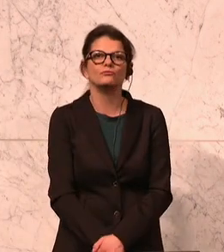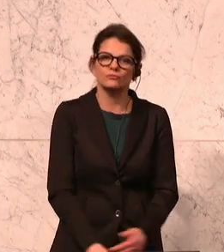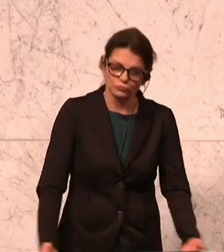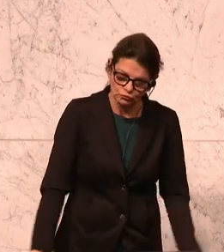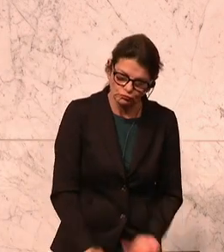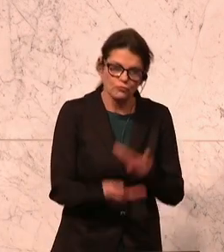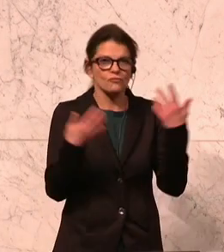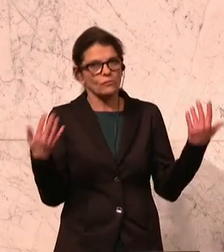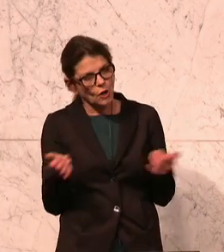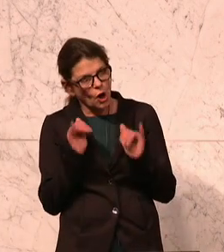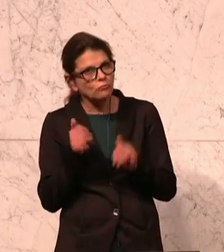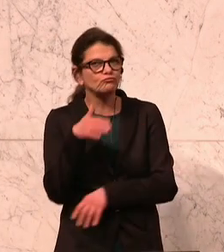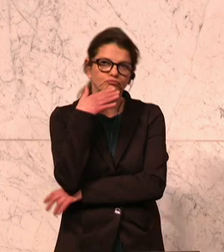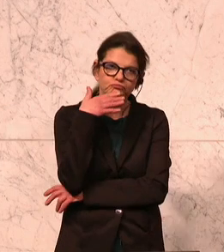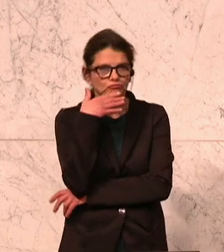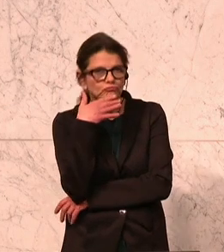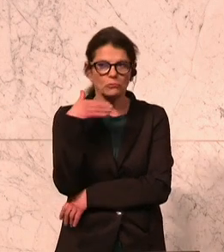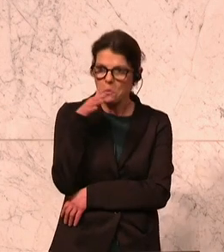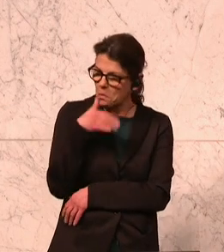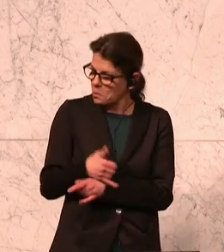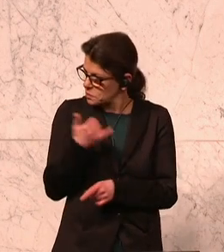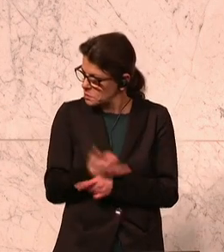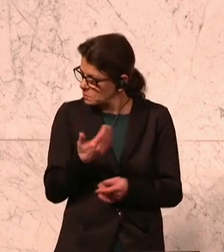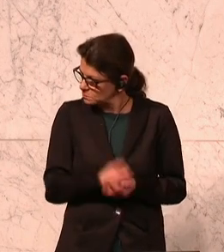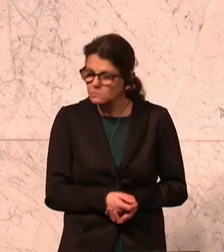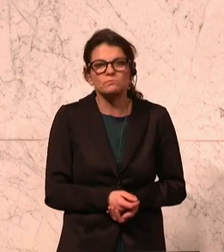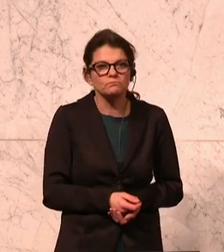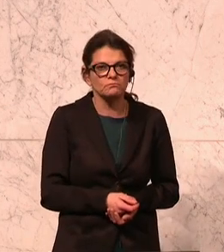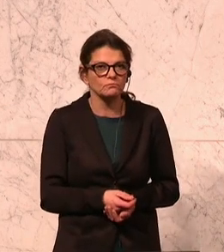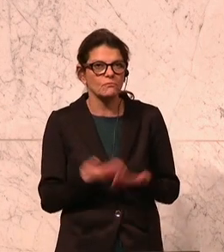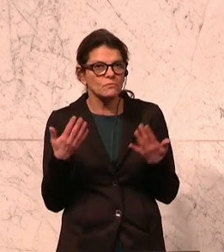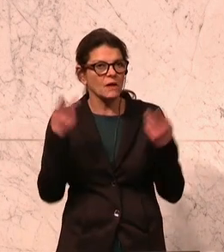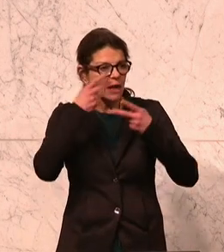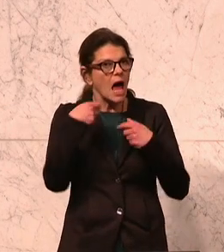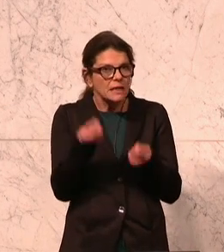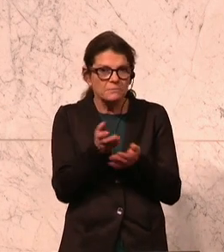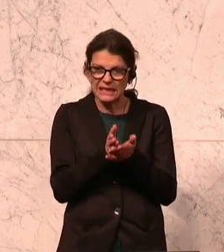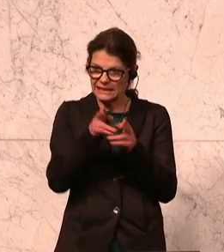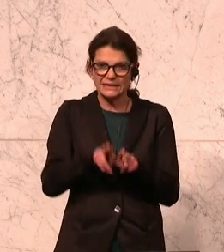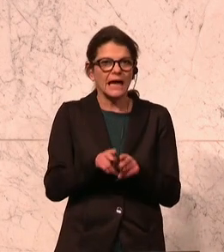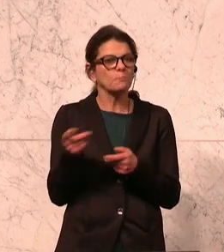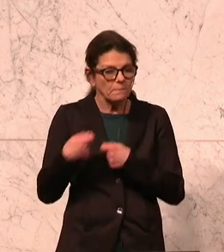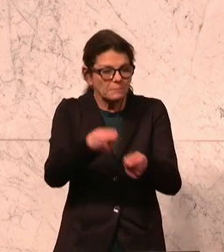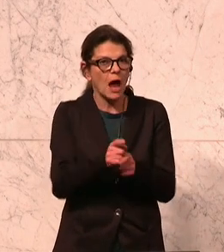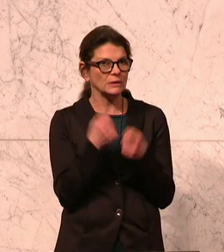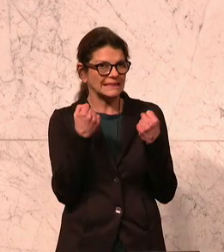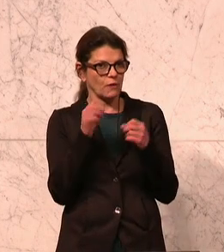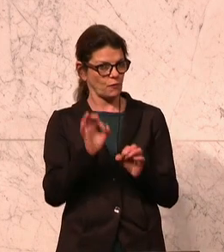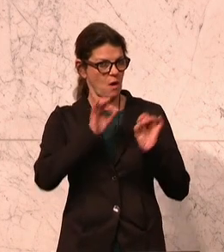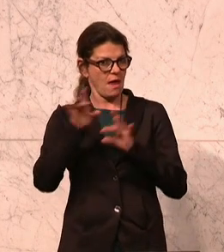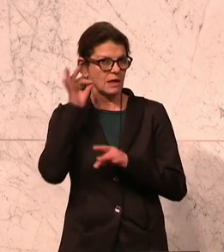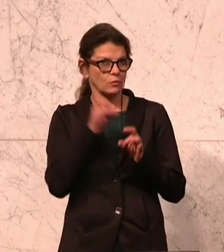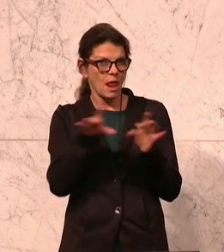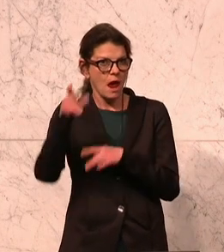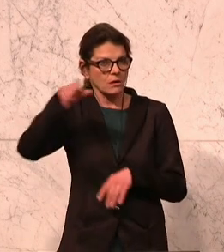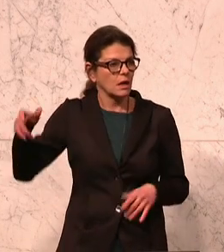Ja, klingt irgendwie wirklich lustig, weil natürlich gibt es Dienstrecht auch eine Sicherheit für die Lehrerinnen